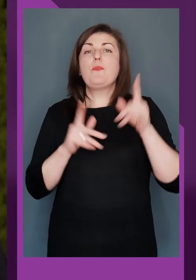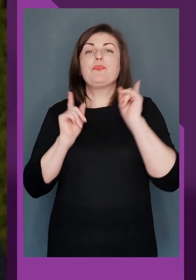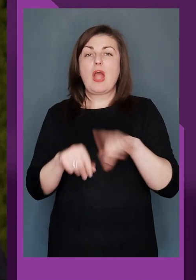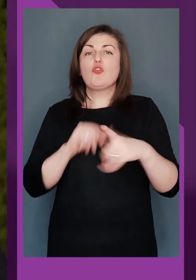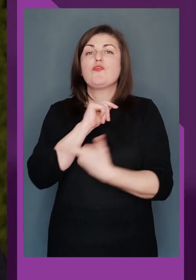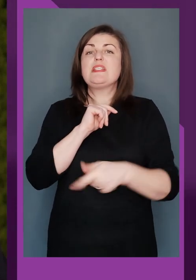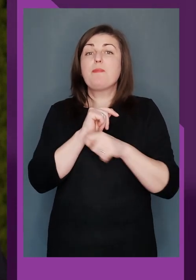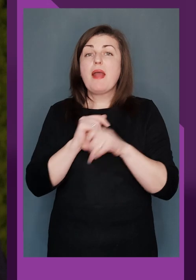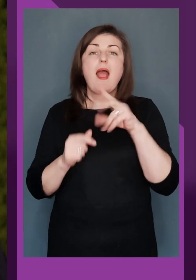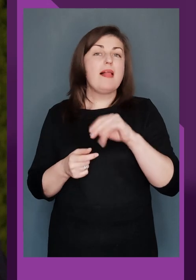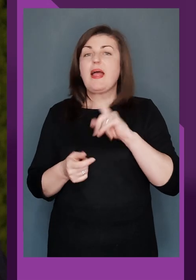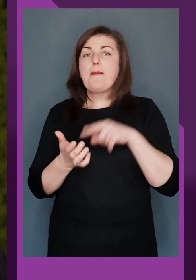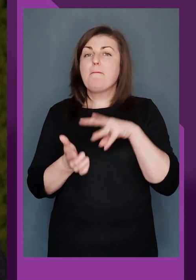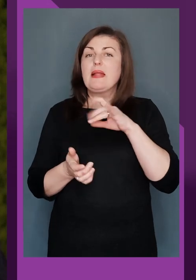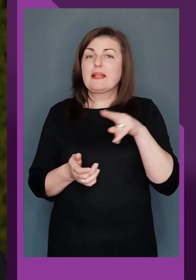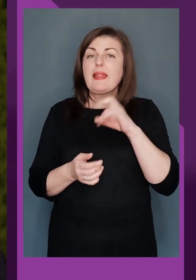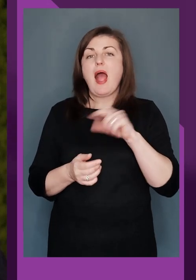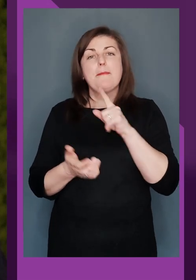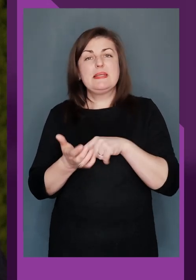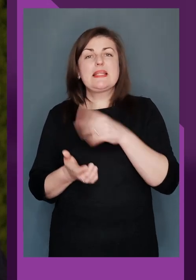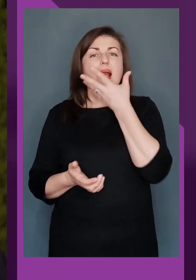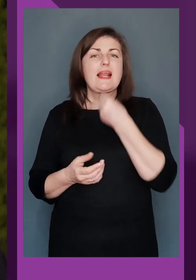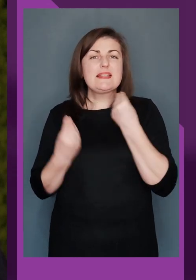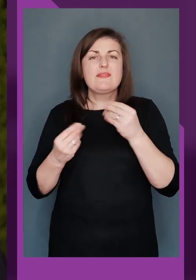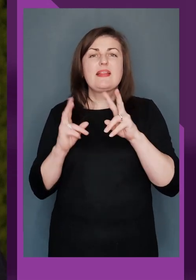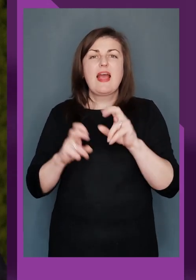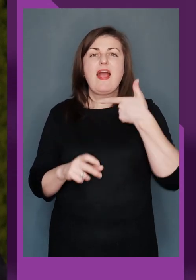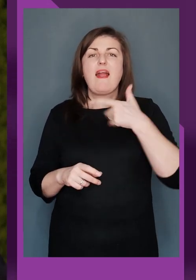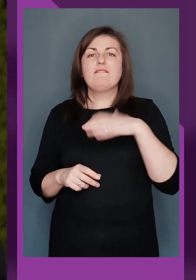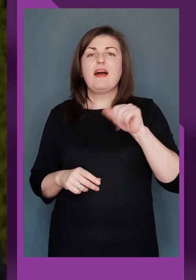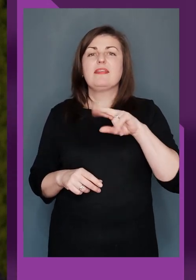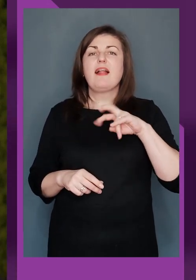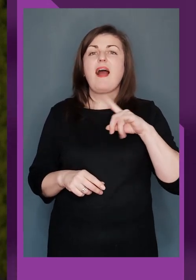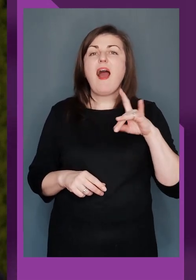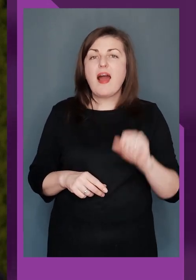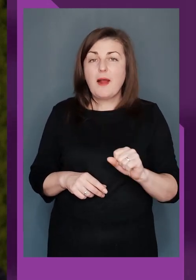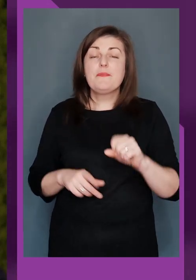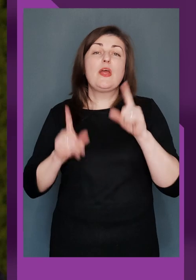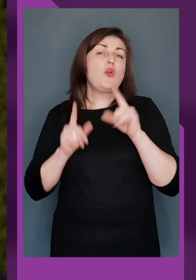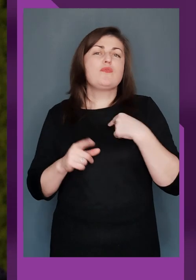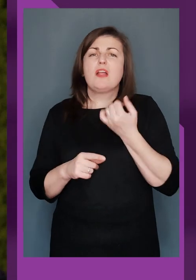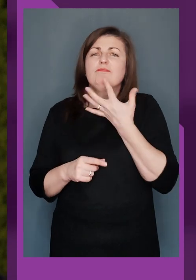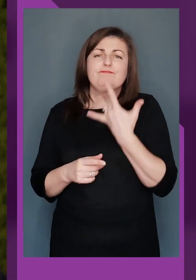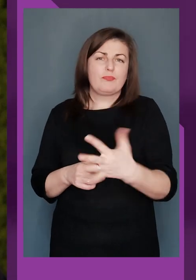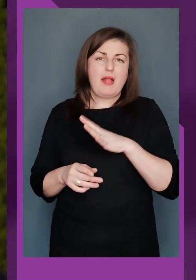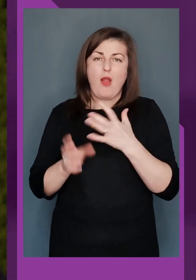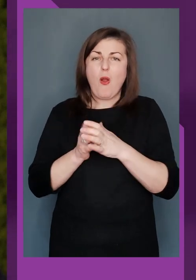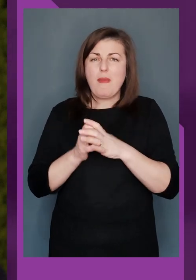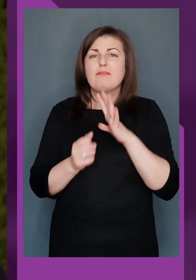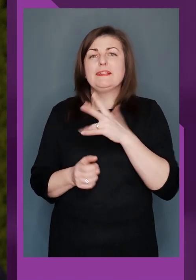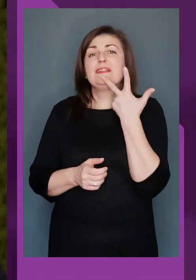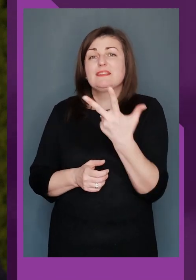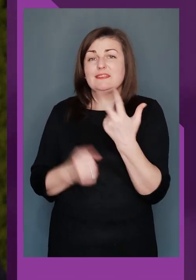відбувся також в Іспанії, але не в Мадриді, а в місті з красивою назвою Гвада Лахара. Хоч в нас не чисельна була